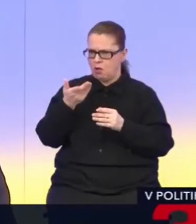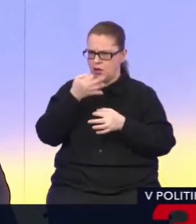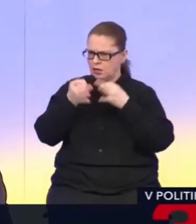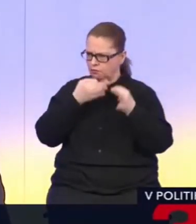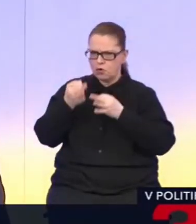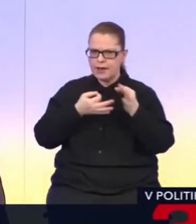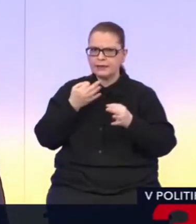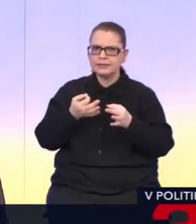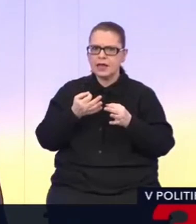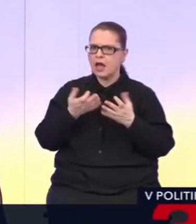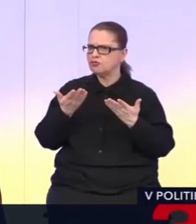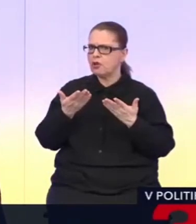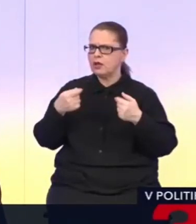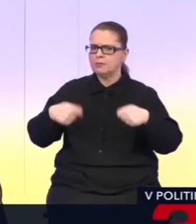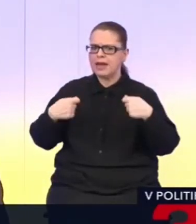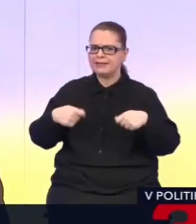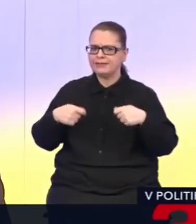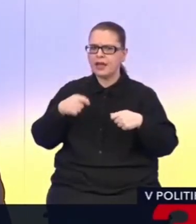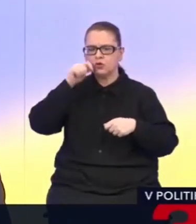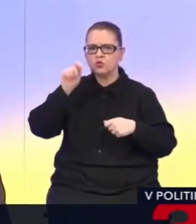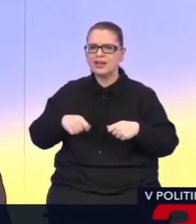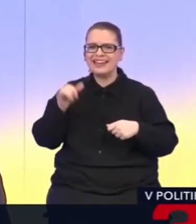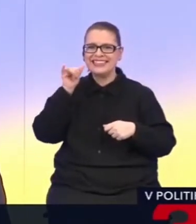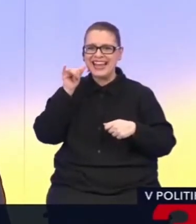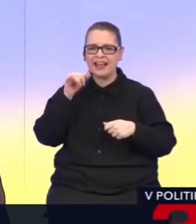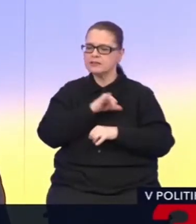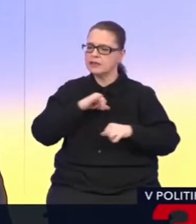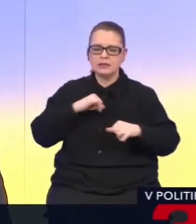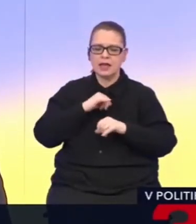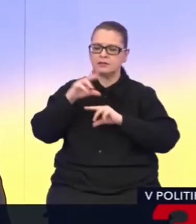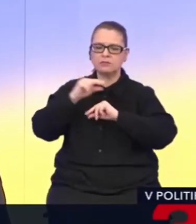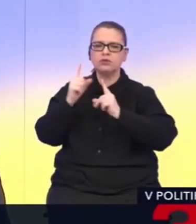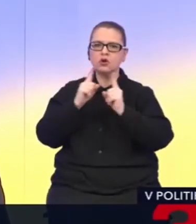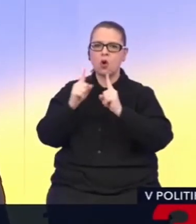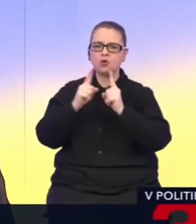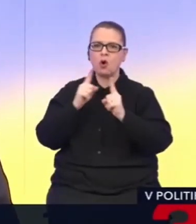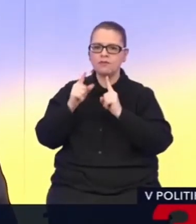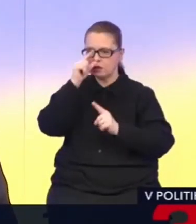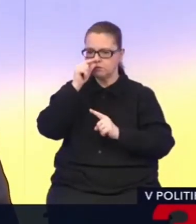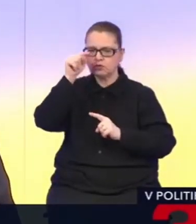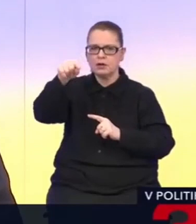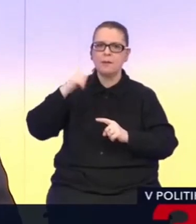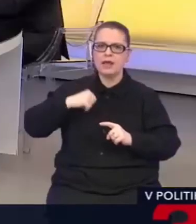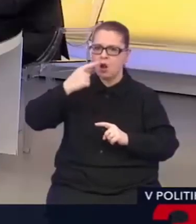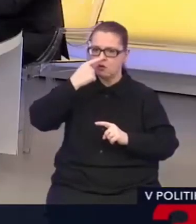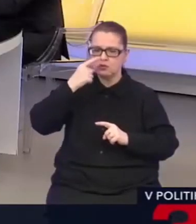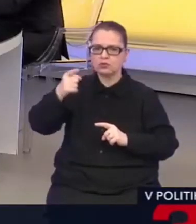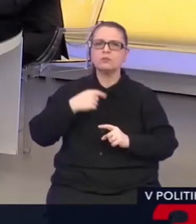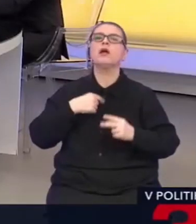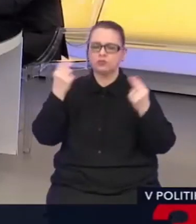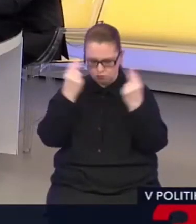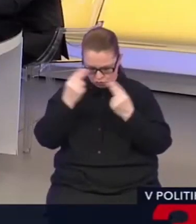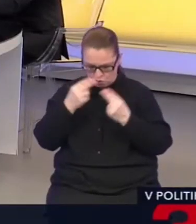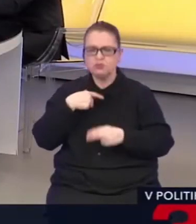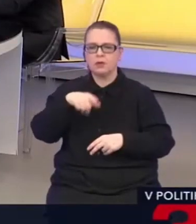nám, že trebárs prezident Ukrajiny Zelenský nechce rokovať s Putinom v Bielorúsku. Aj to mu rozumie. Ale v Bratislave napríklad. A bol by som veľmi rád